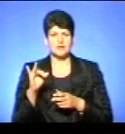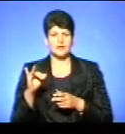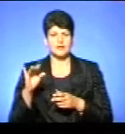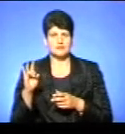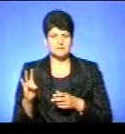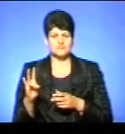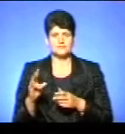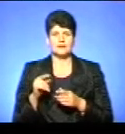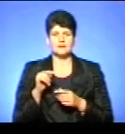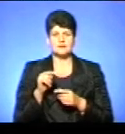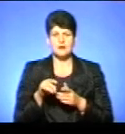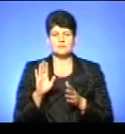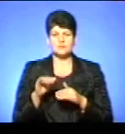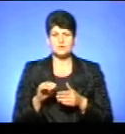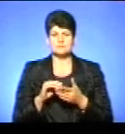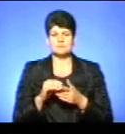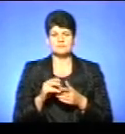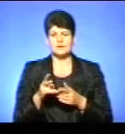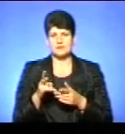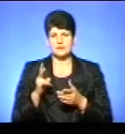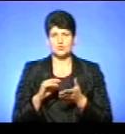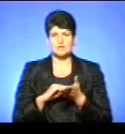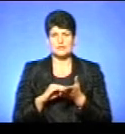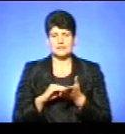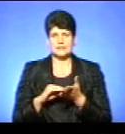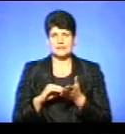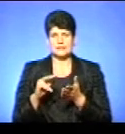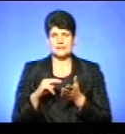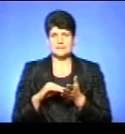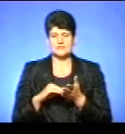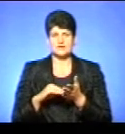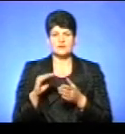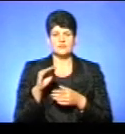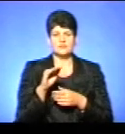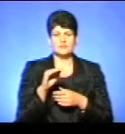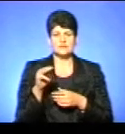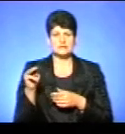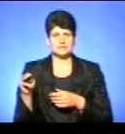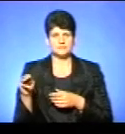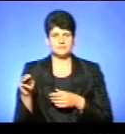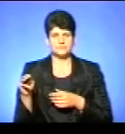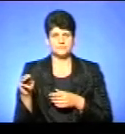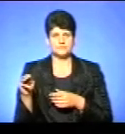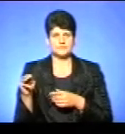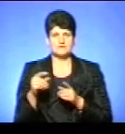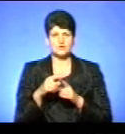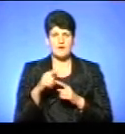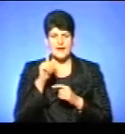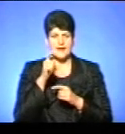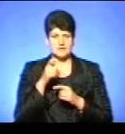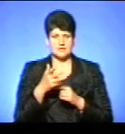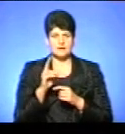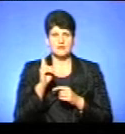в житку літер, в тому числі і звуків, фи та ти. В словах грецького походження,